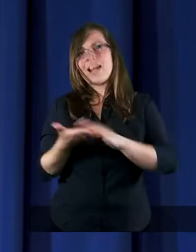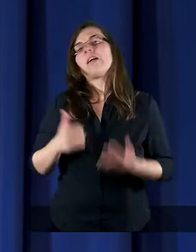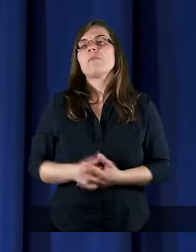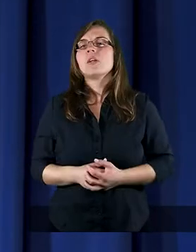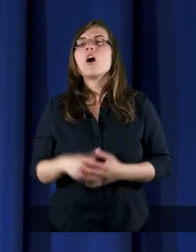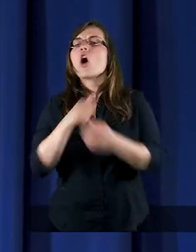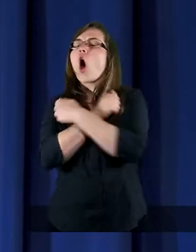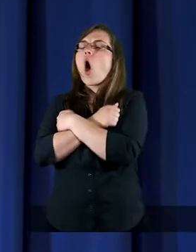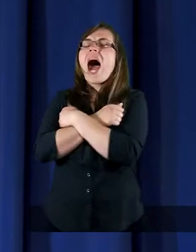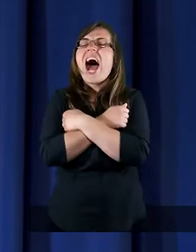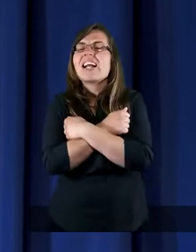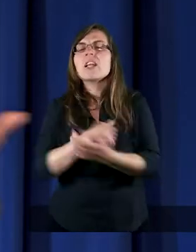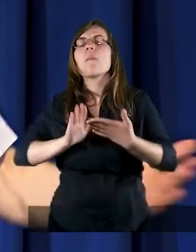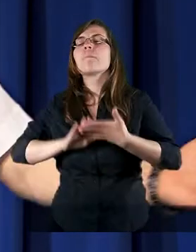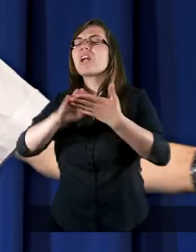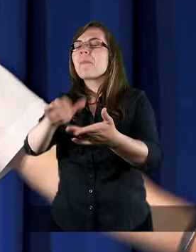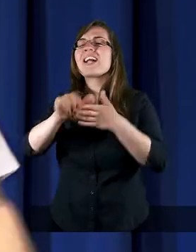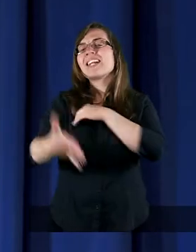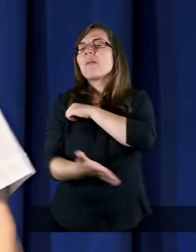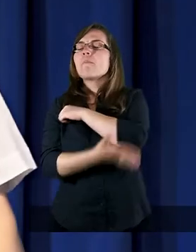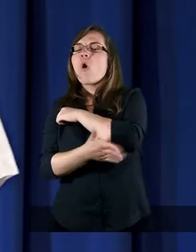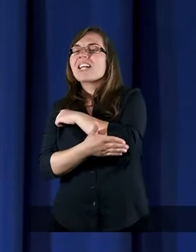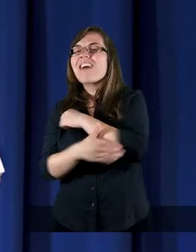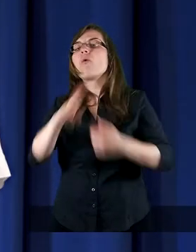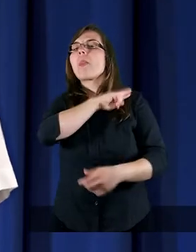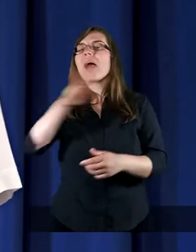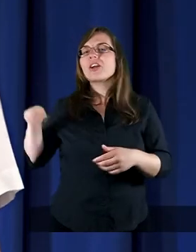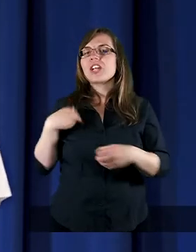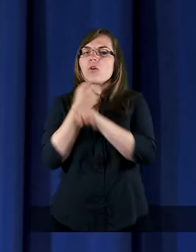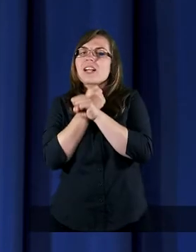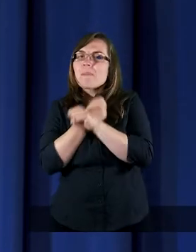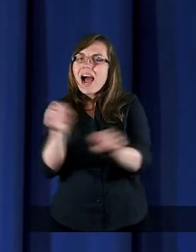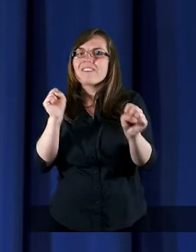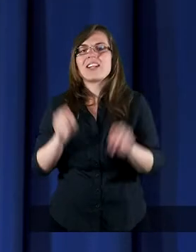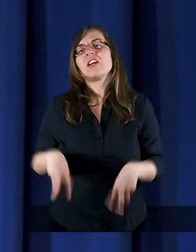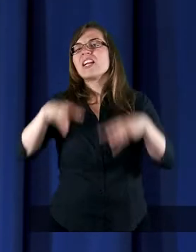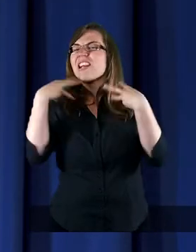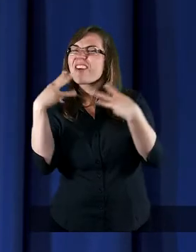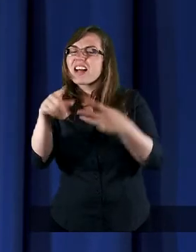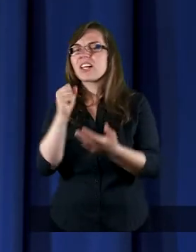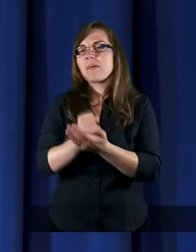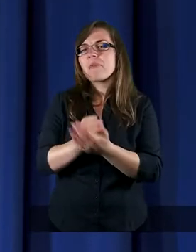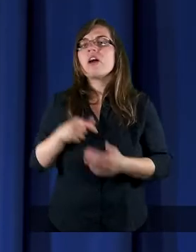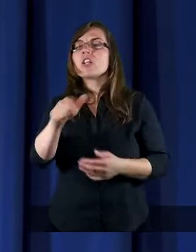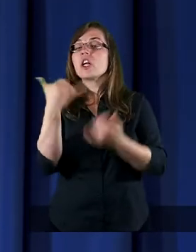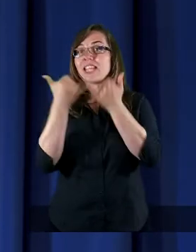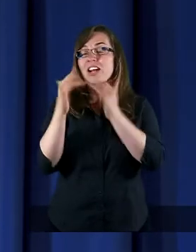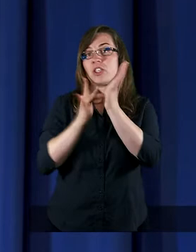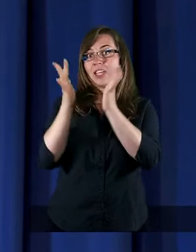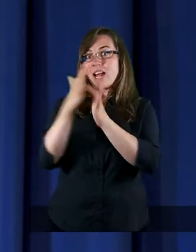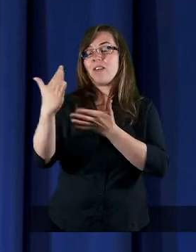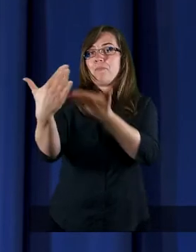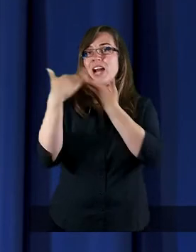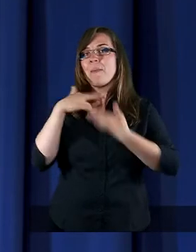Kochani, przebaczenie jest podstawą naszego zbawienia. To dzięki temu, że Jezus nam przebaczył dwa